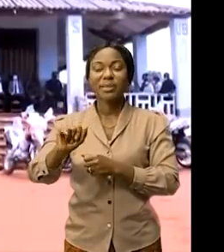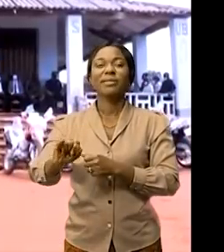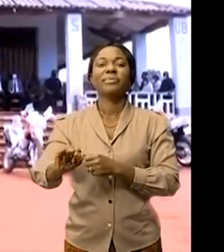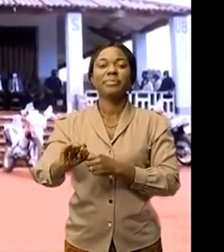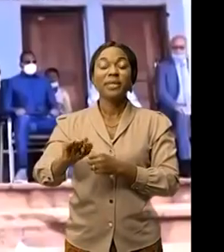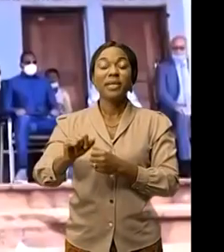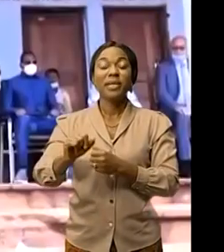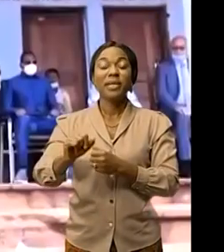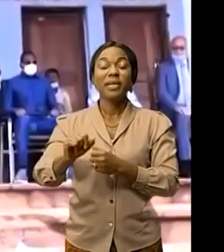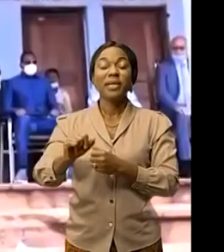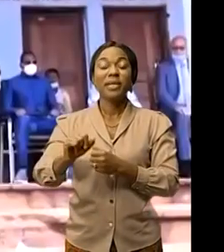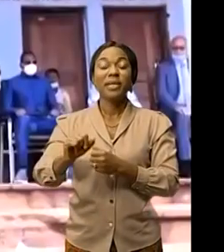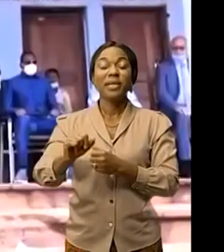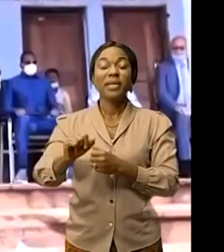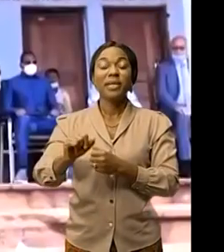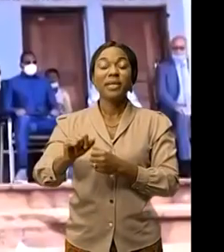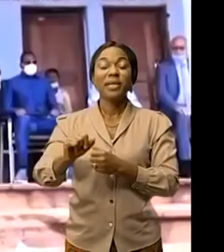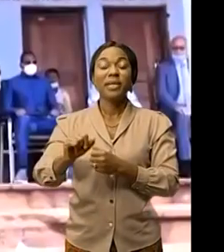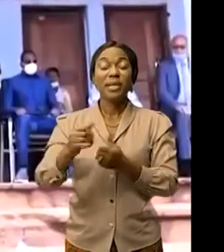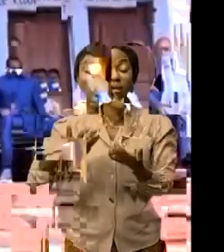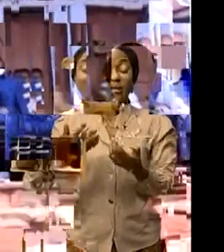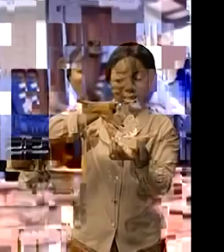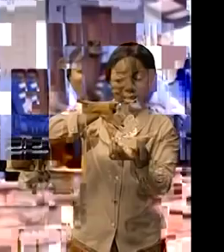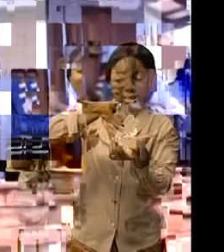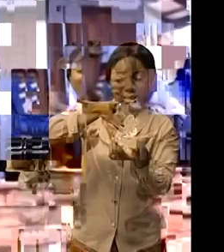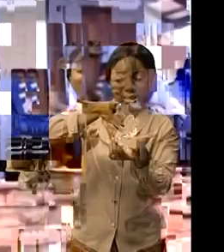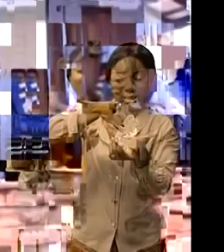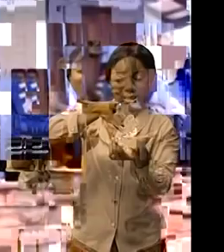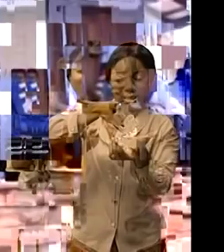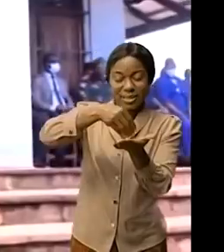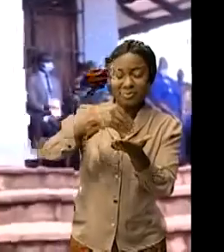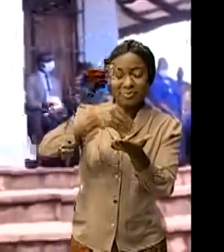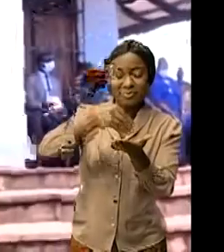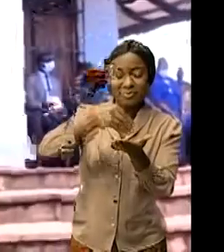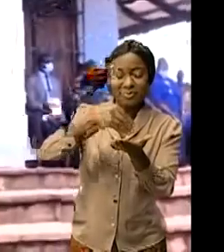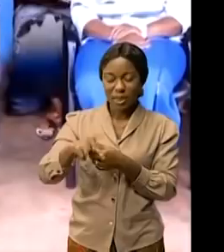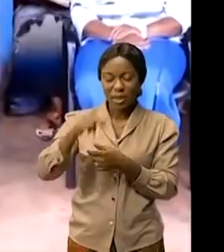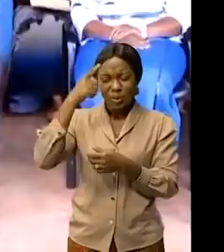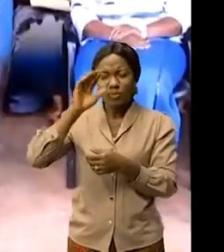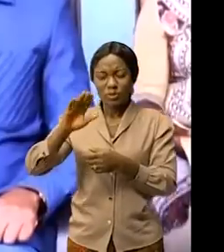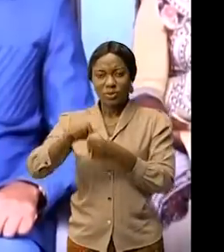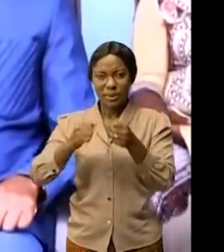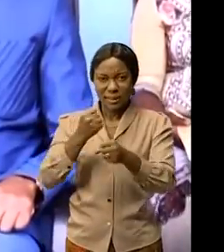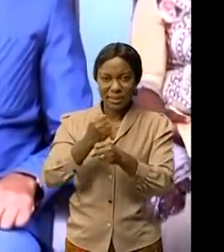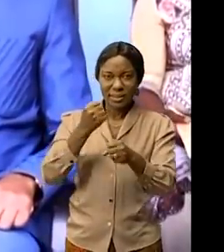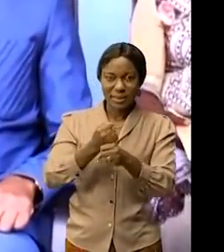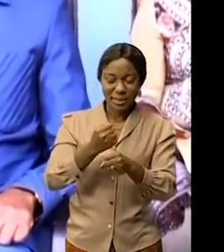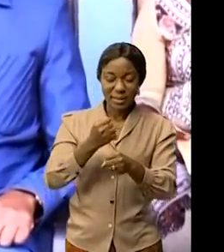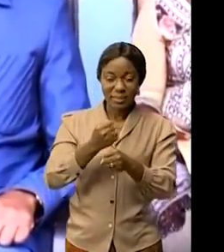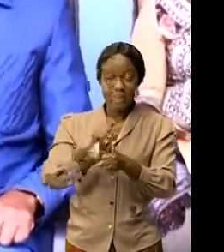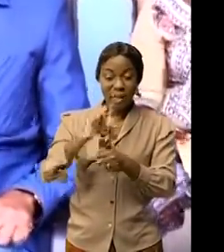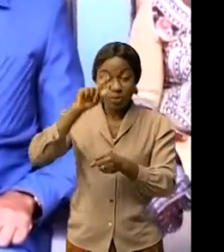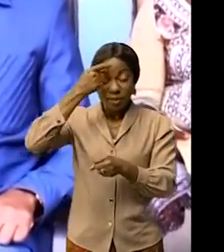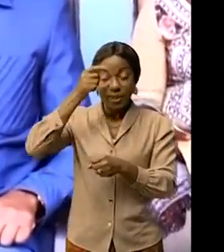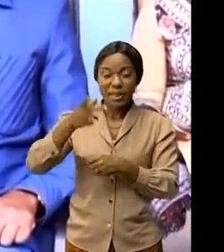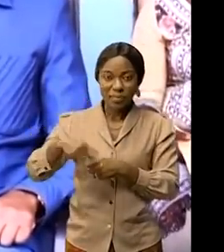recettes de la direction générale de l'entreprise sous la houelle de l'excellence Jean-Claude Babette de Guaibens gouverneur de